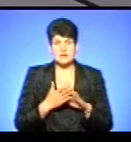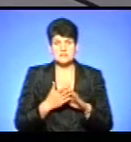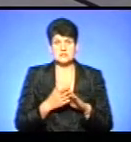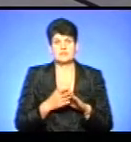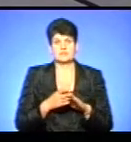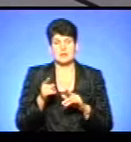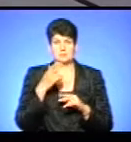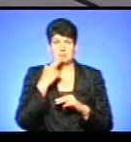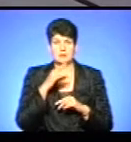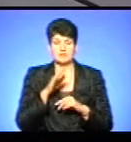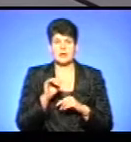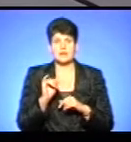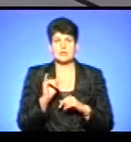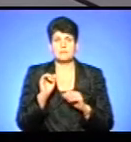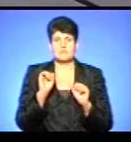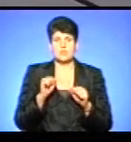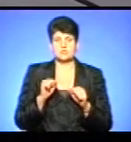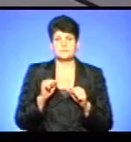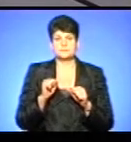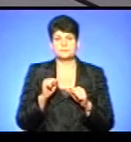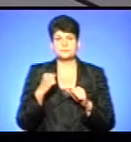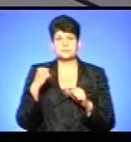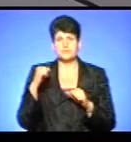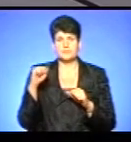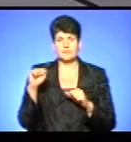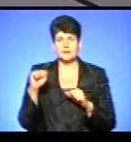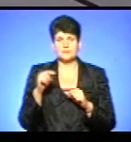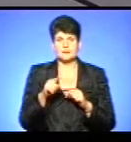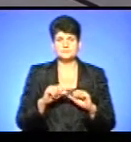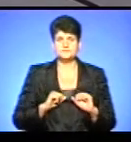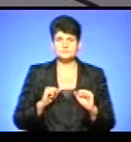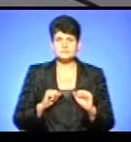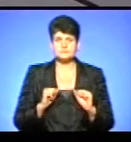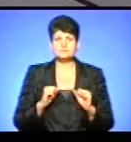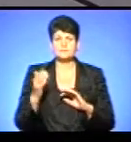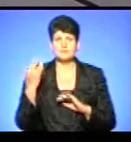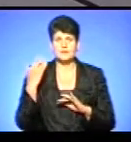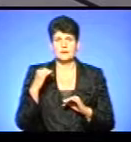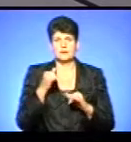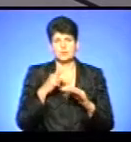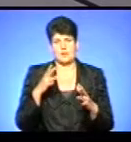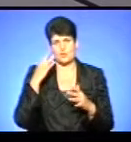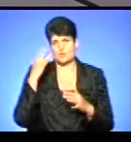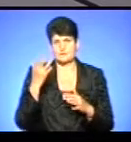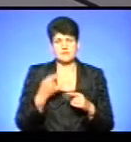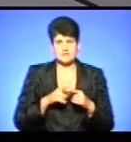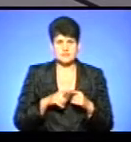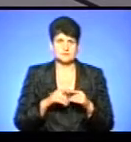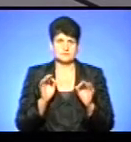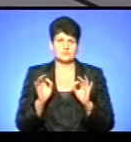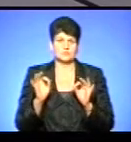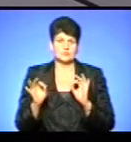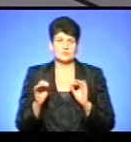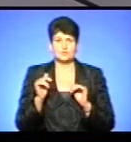адаптується, і вона вже може долати такі зусилі, які раніше вона не могла уявити. Так що це цілком реально.